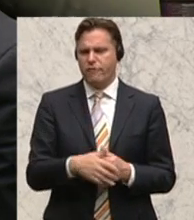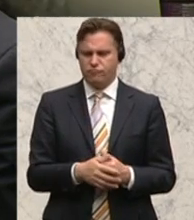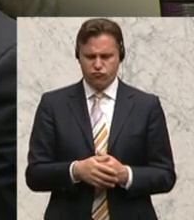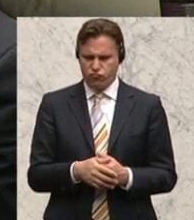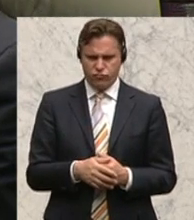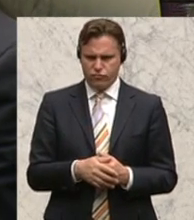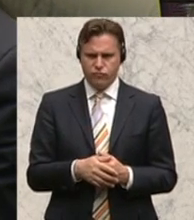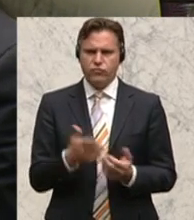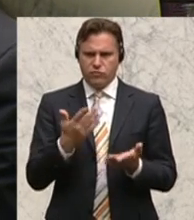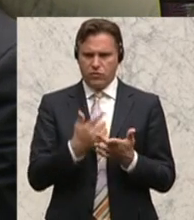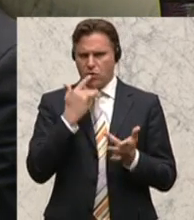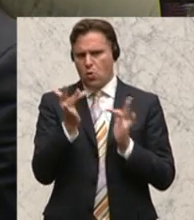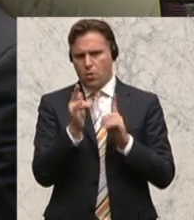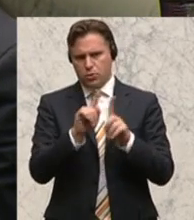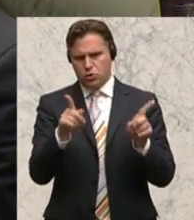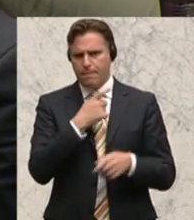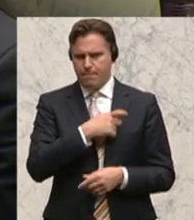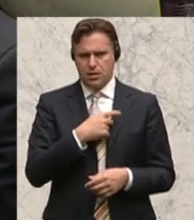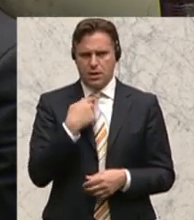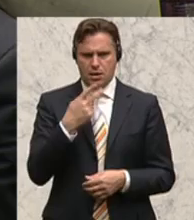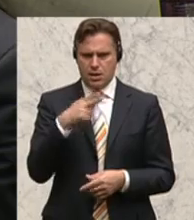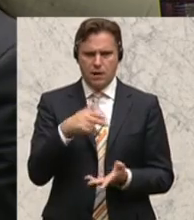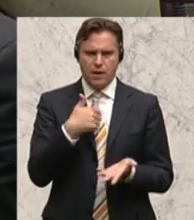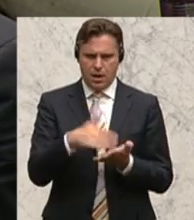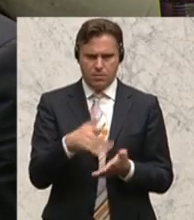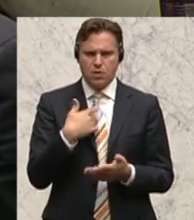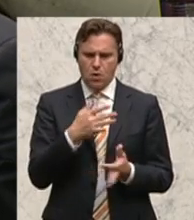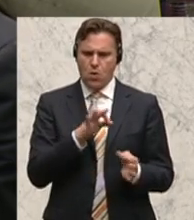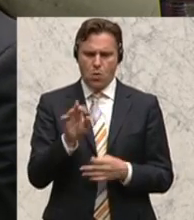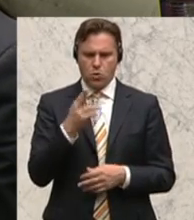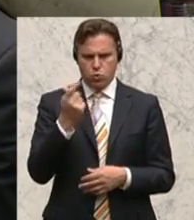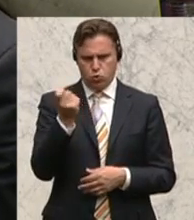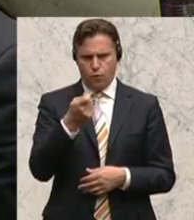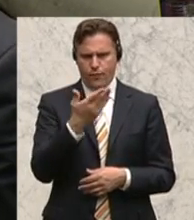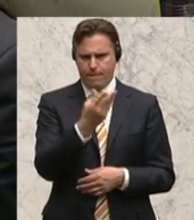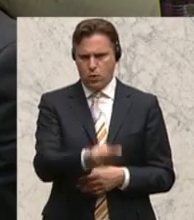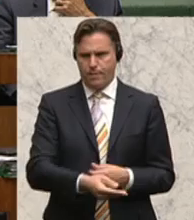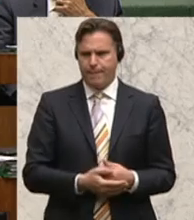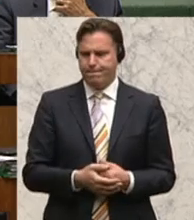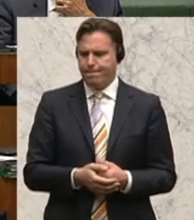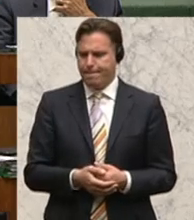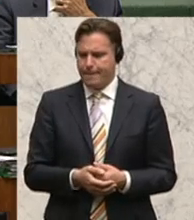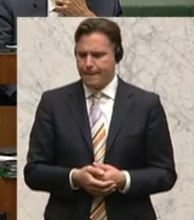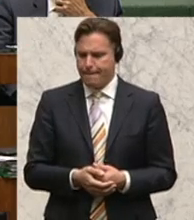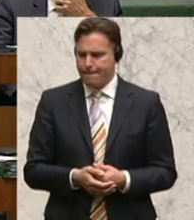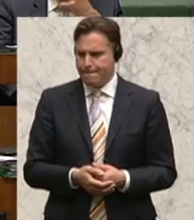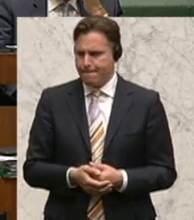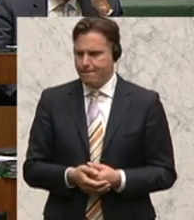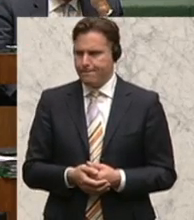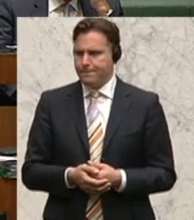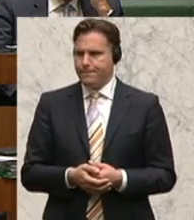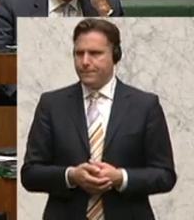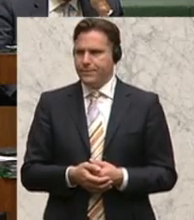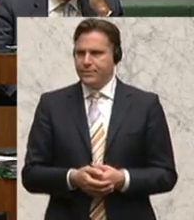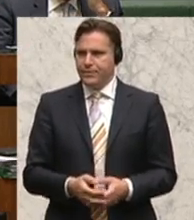Oppositionsparteien so nicht stehen lassen. Sie bekommen dafür einen Ordnungsruf. So, jetzt ist... Applaus Dank. Applaus Vielen Dank.